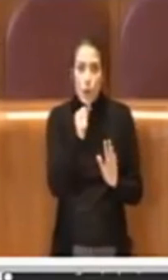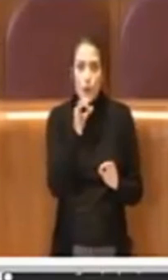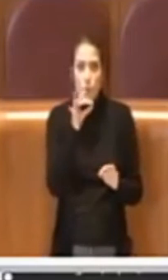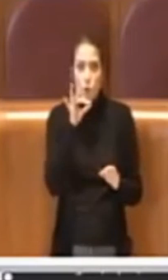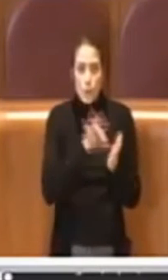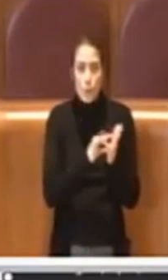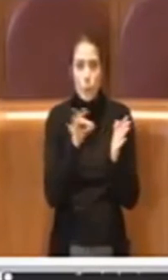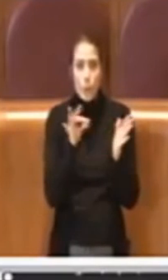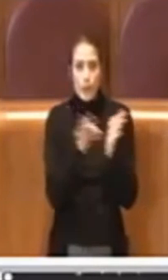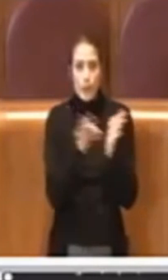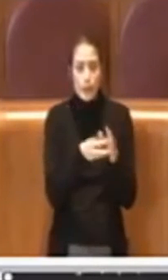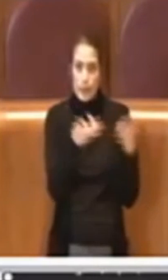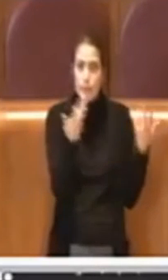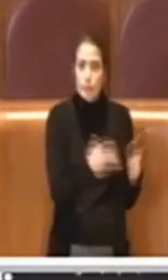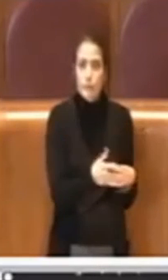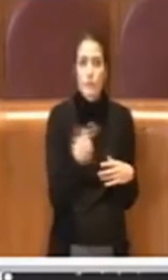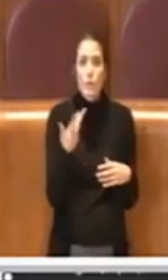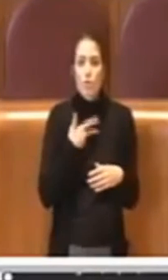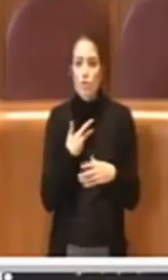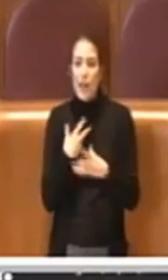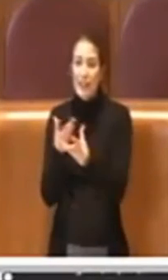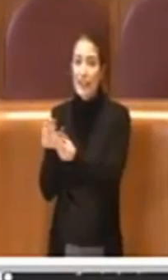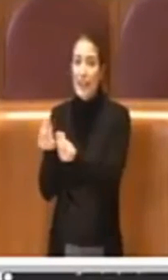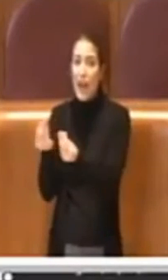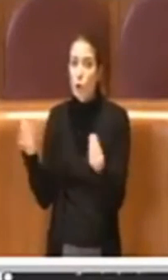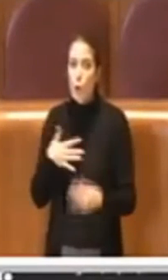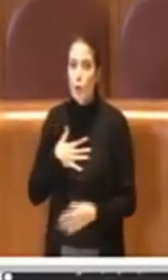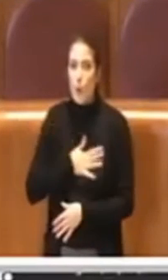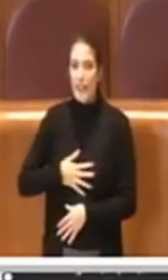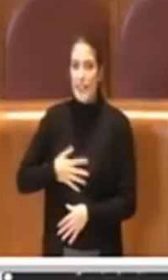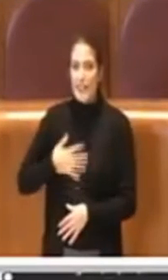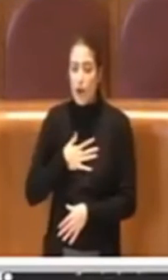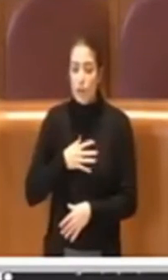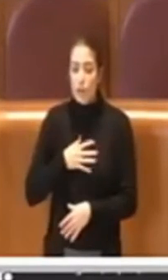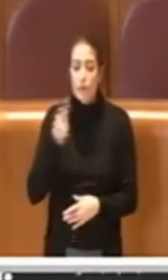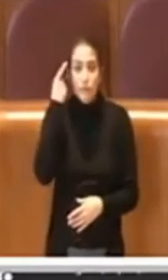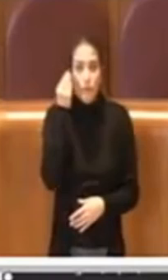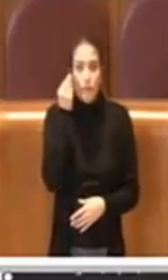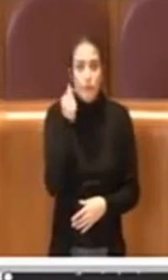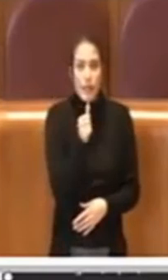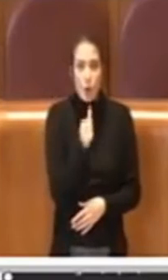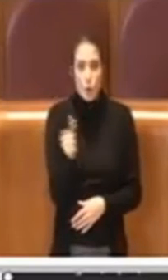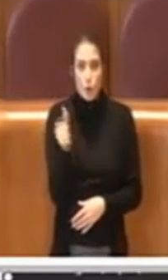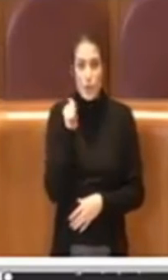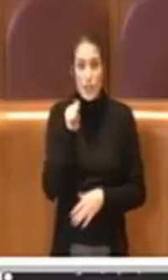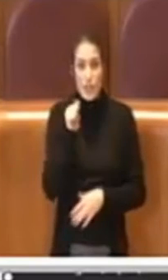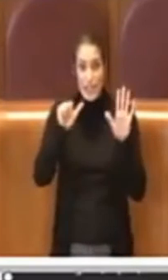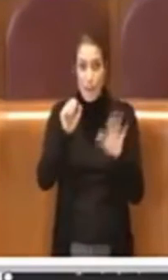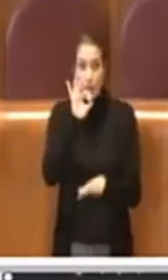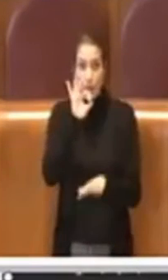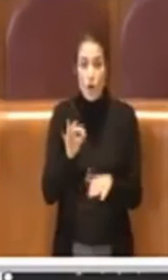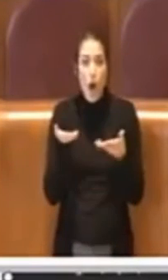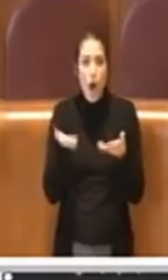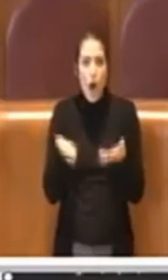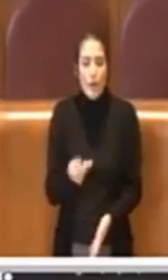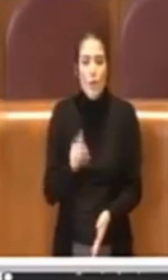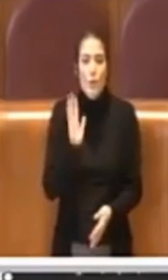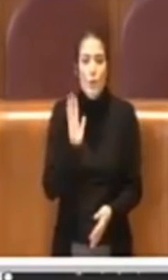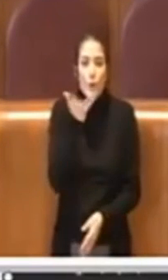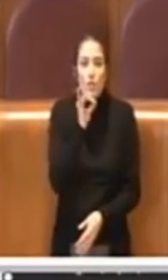tanto soddisfatti e pensate che l'anno scorso erano al 6% e ora sono al